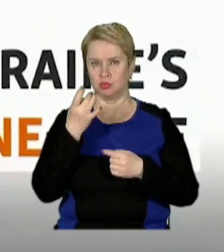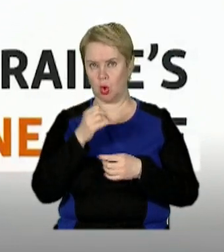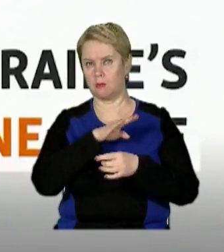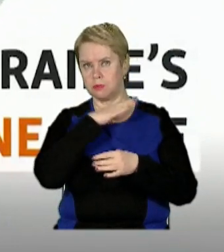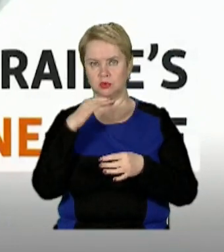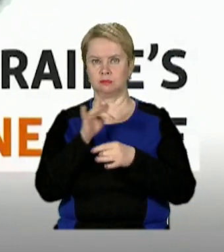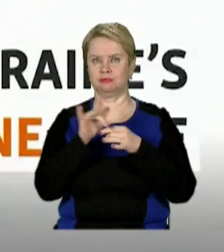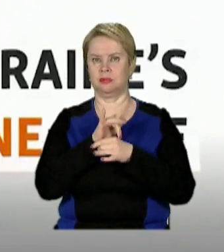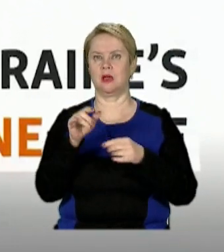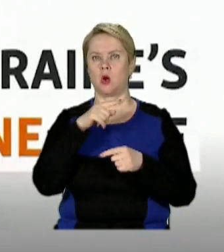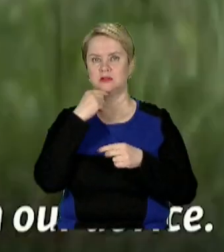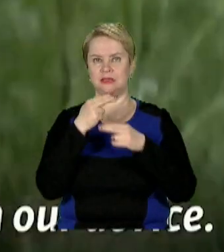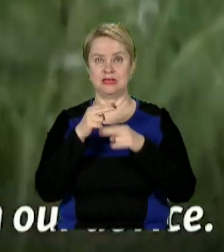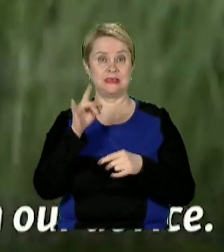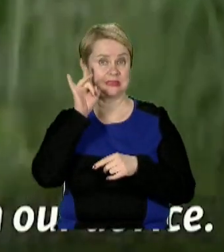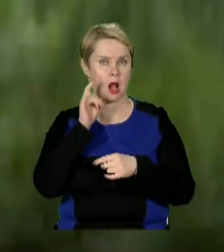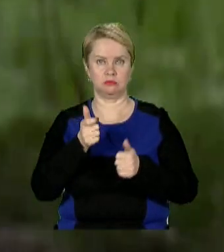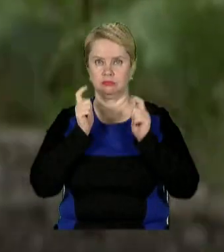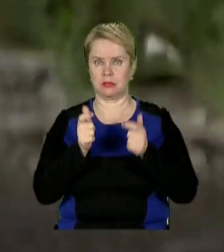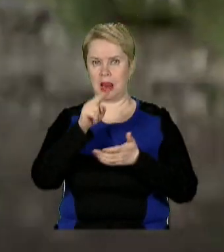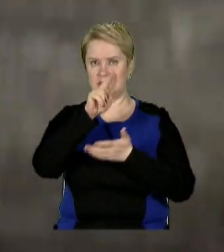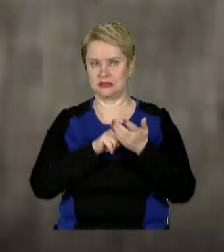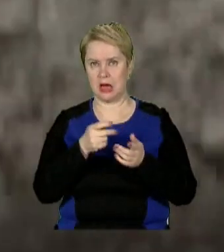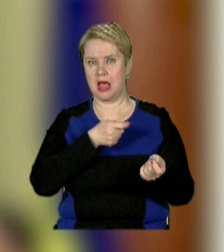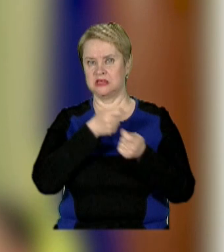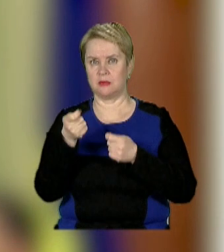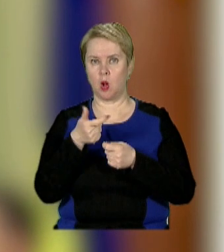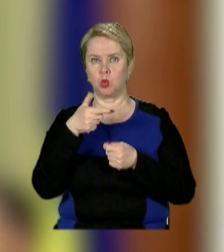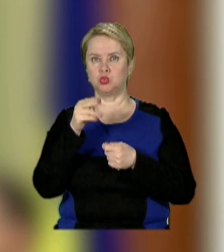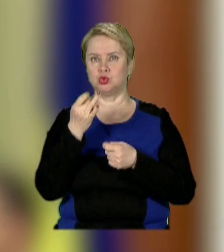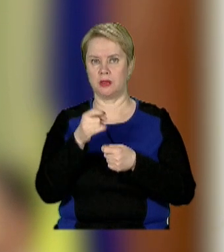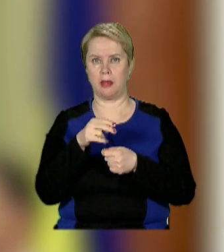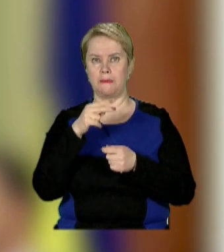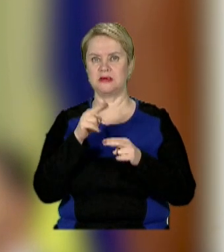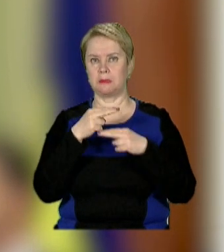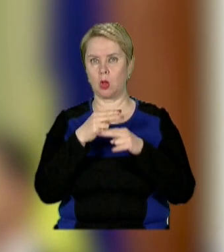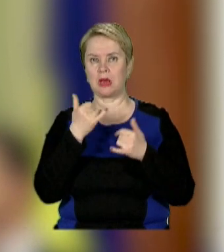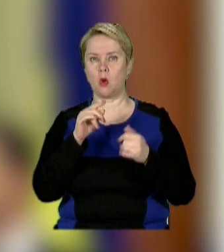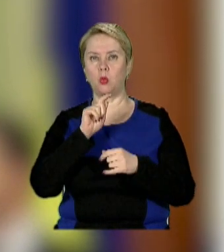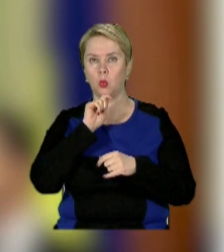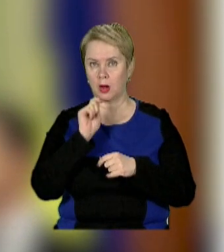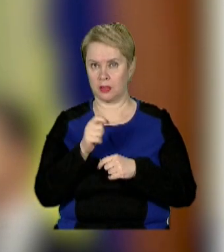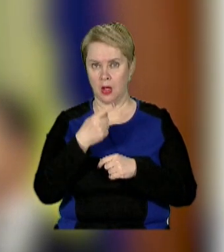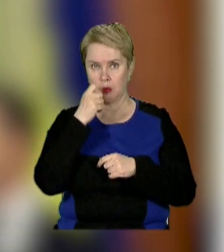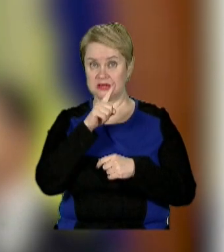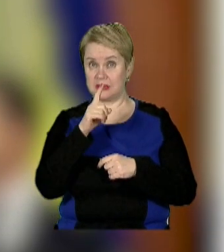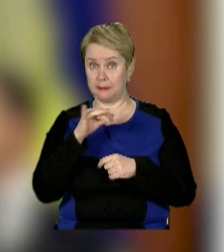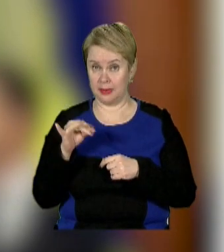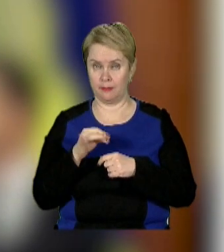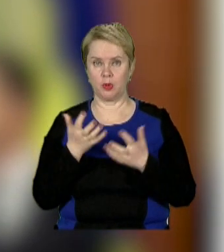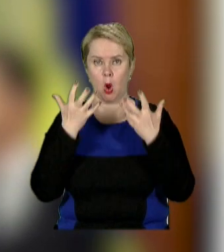більше російських пташок. Ізраїль схвалив ліцензії на експорт систем глущіння безпілотників для України, повідомляють ЗМІ.